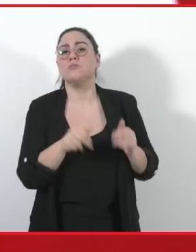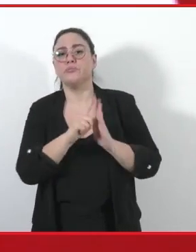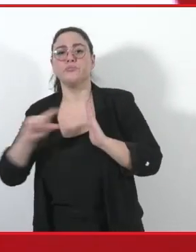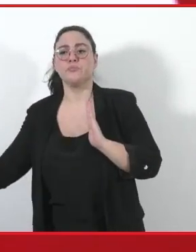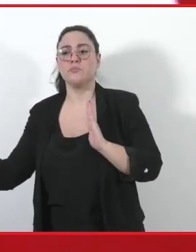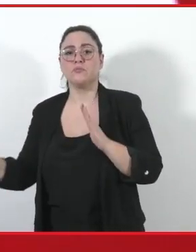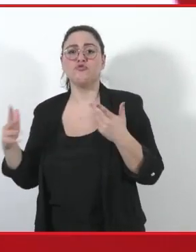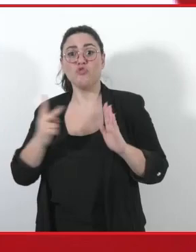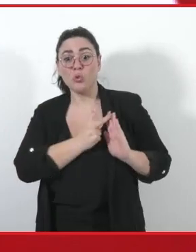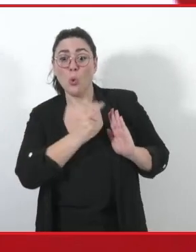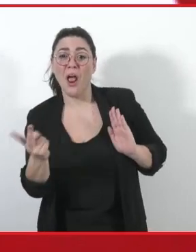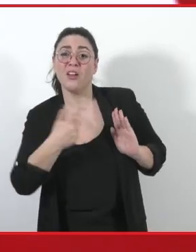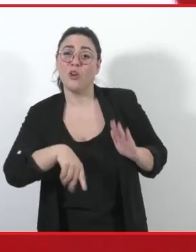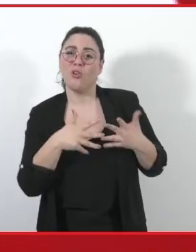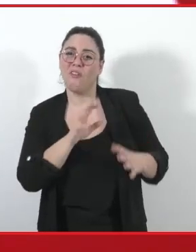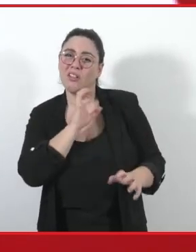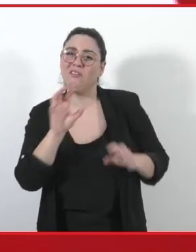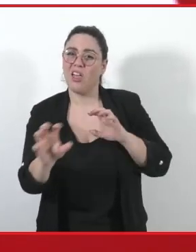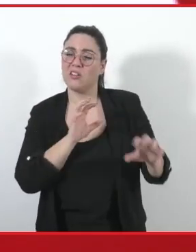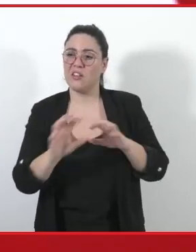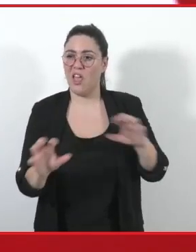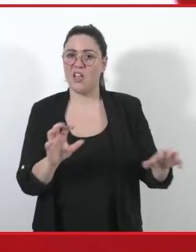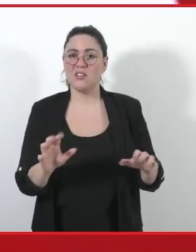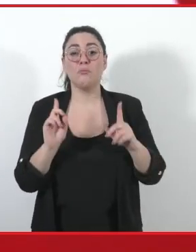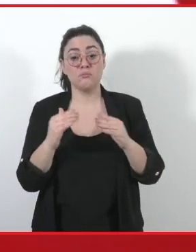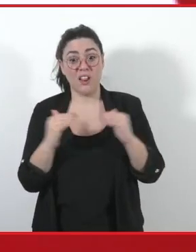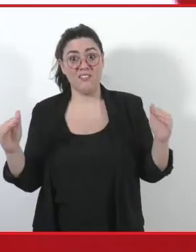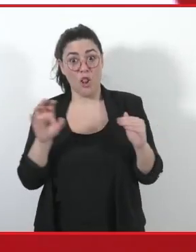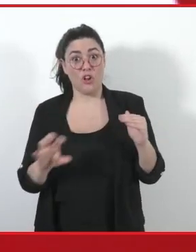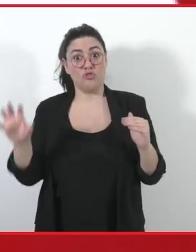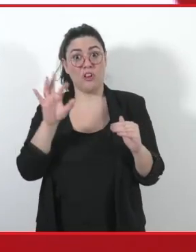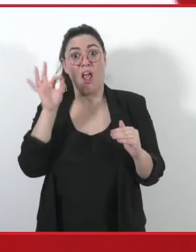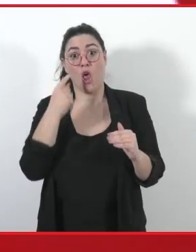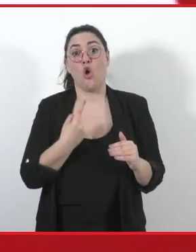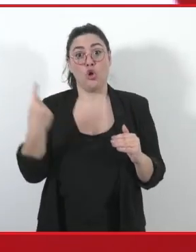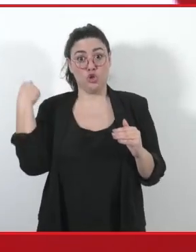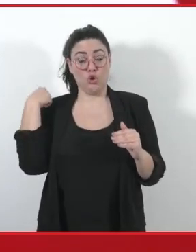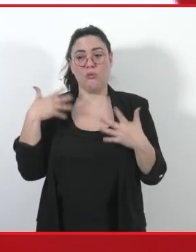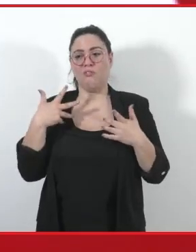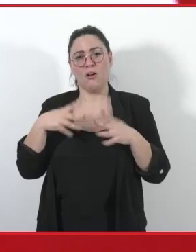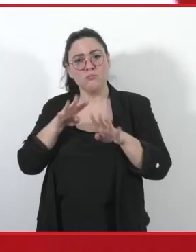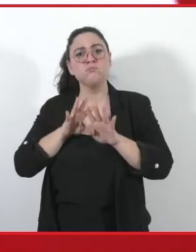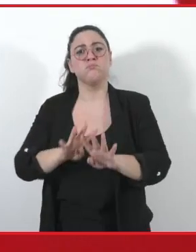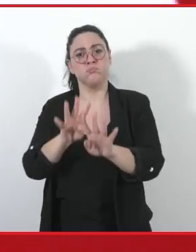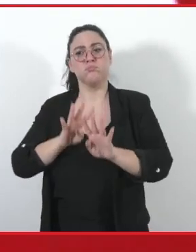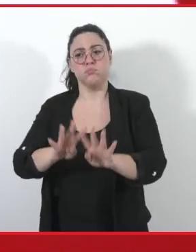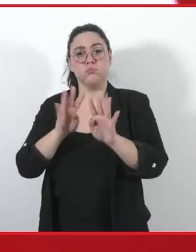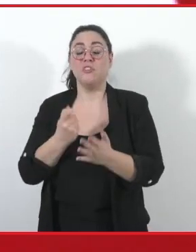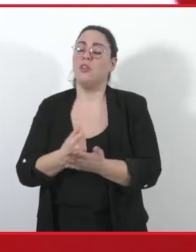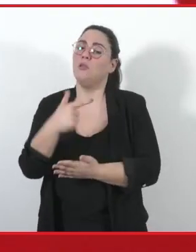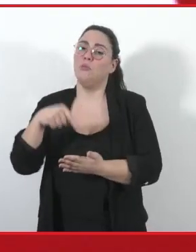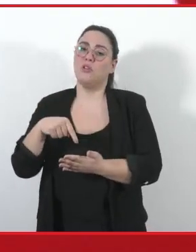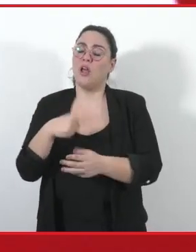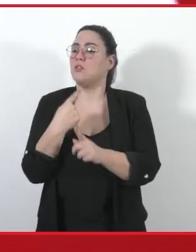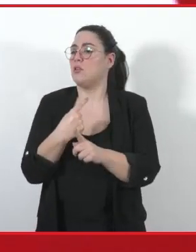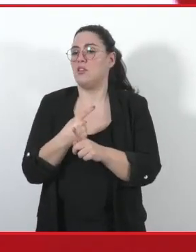quasi due anni, che ci ha visto mobilitare a livello regionale ad ottobre scorso. Una mobilitazione importante, ma che doveva avere